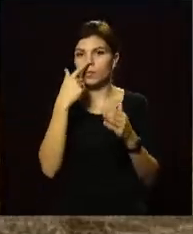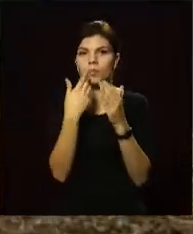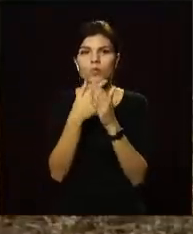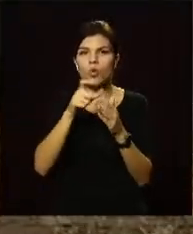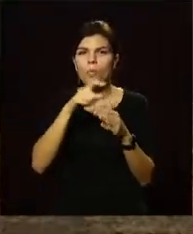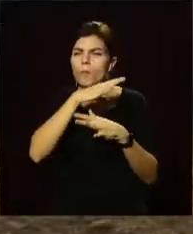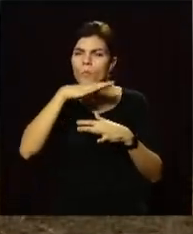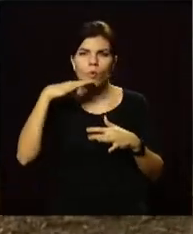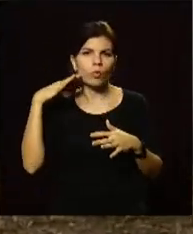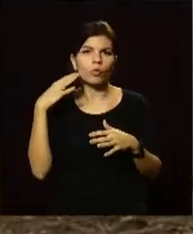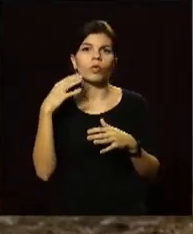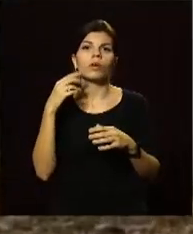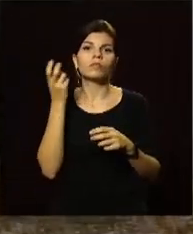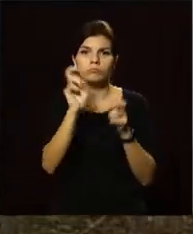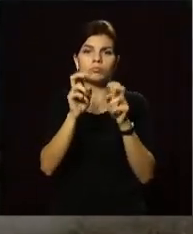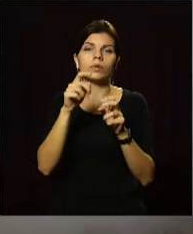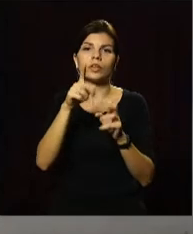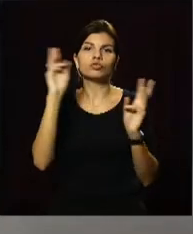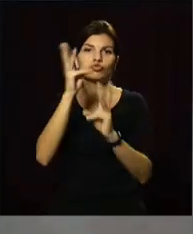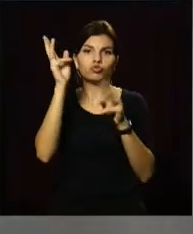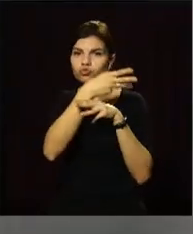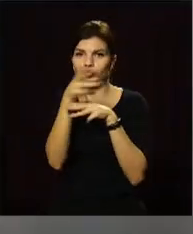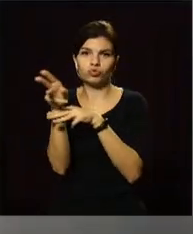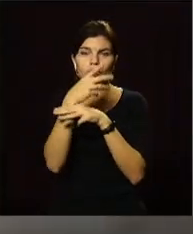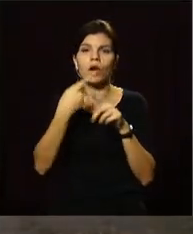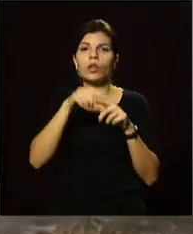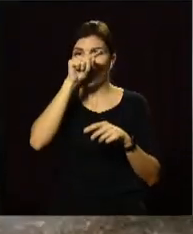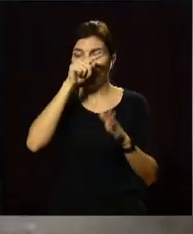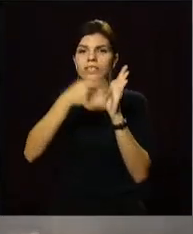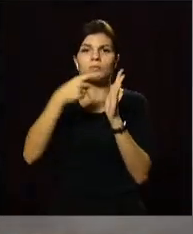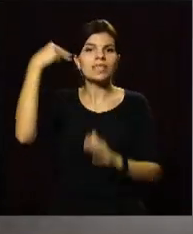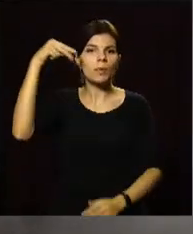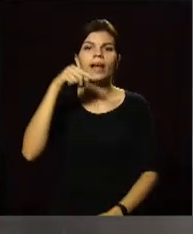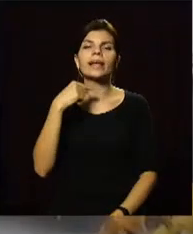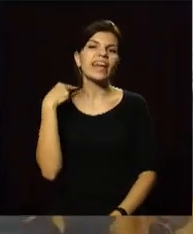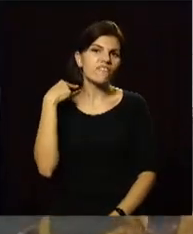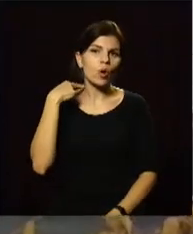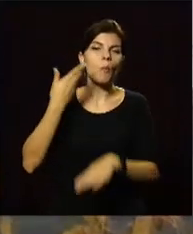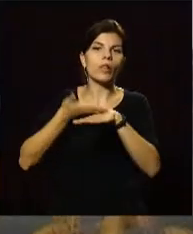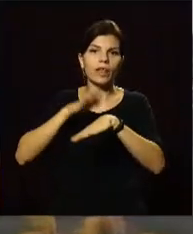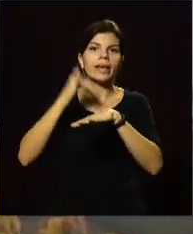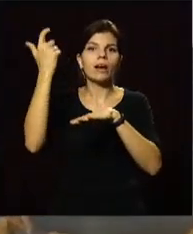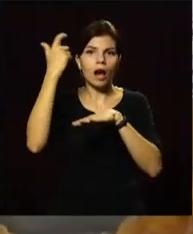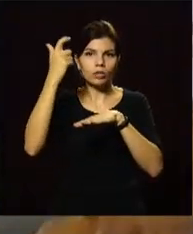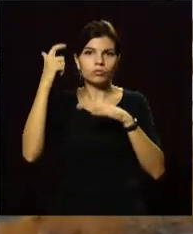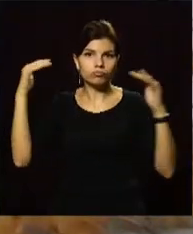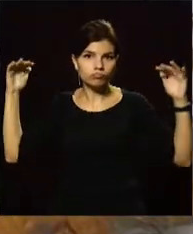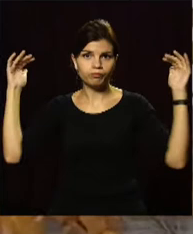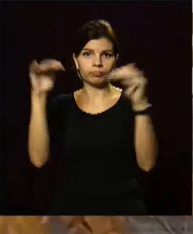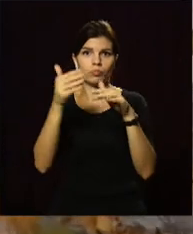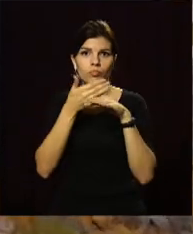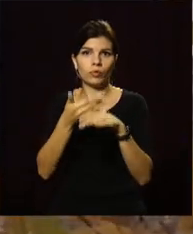людей, рятувальники та військові. Це фахівці Луганської, Донецької, Запорізької, Кіровоградської, Полтавської та Харківської областей.